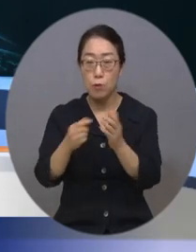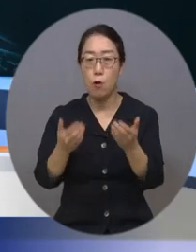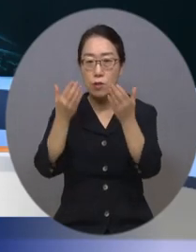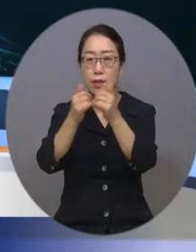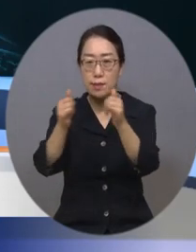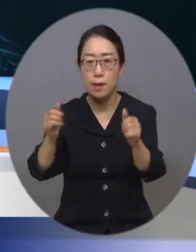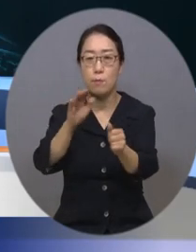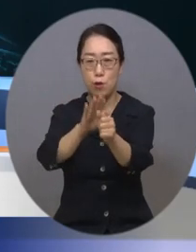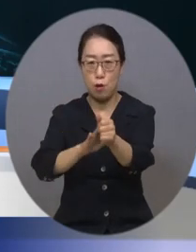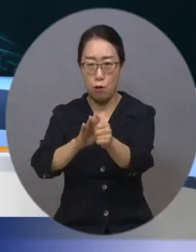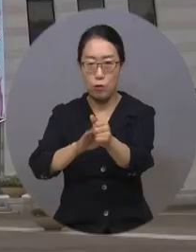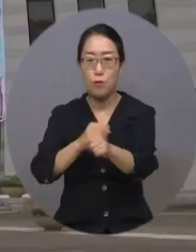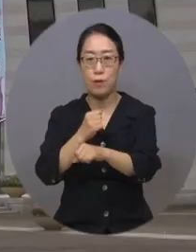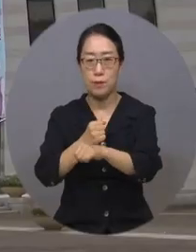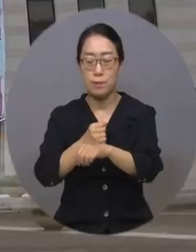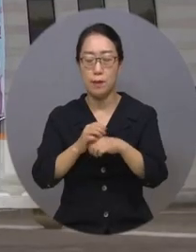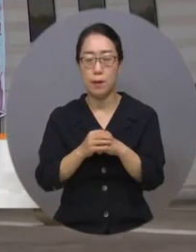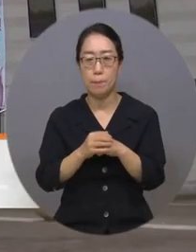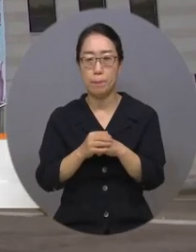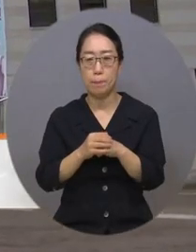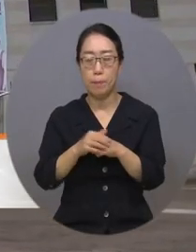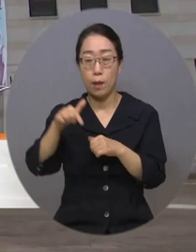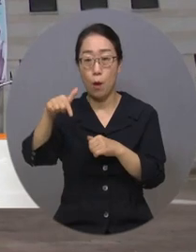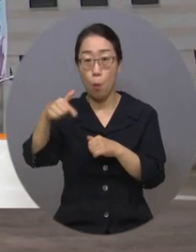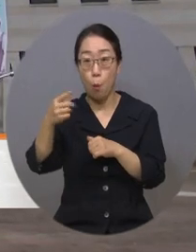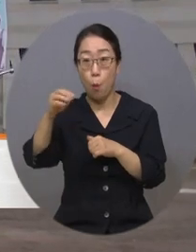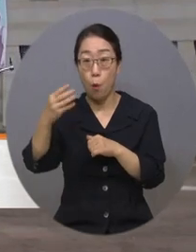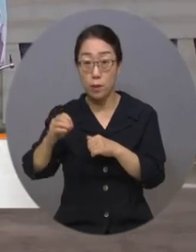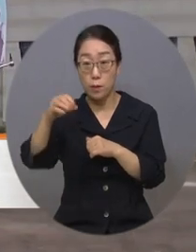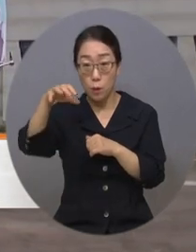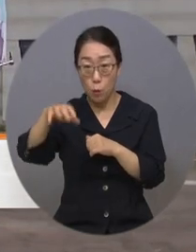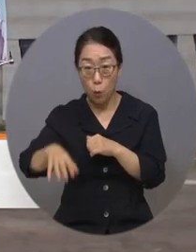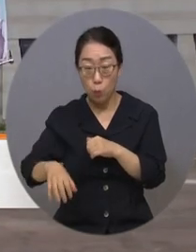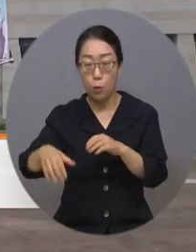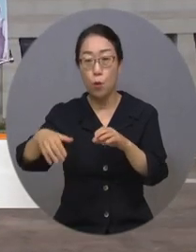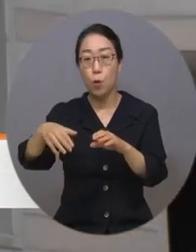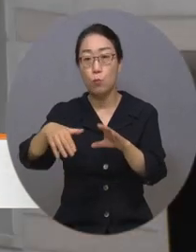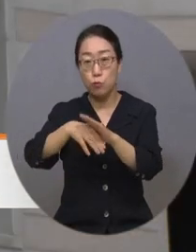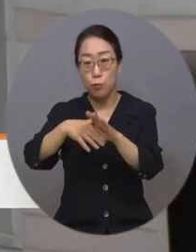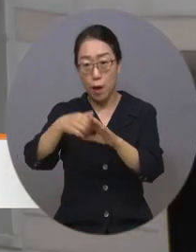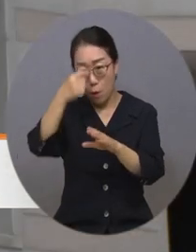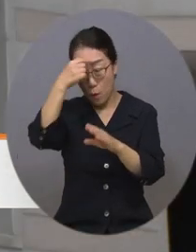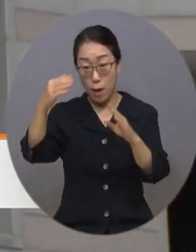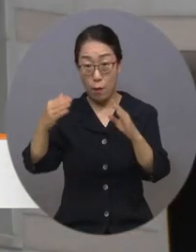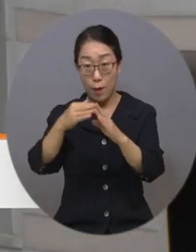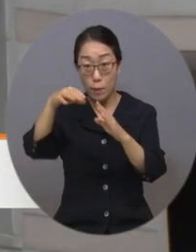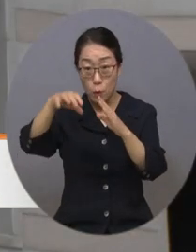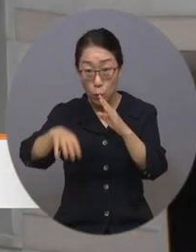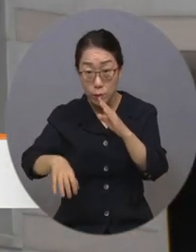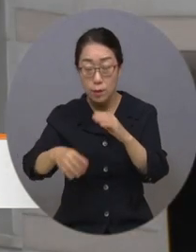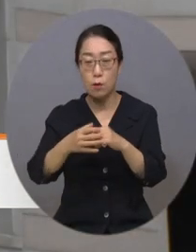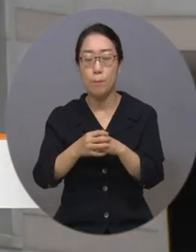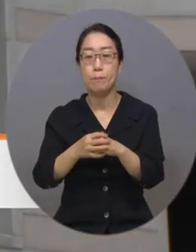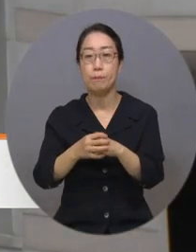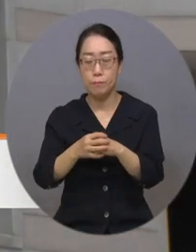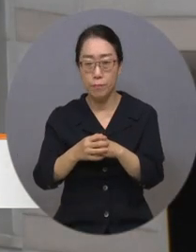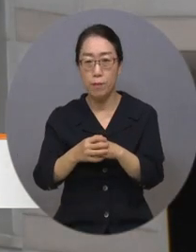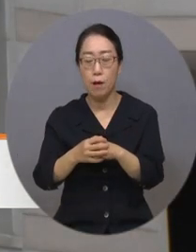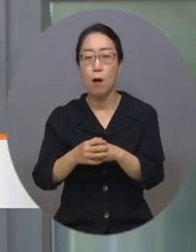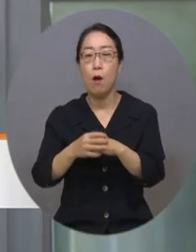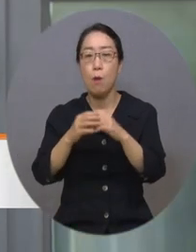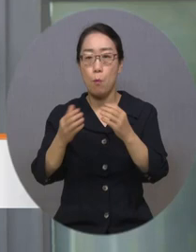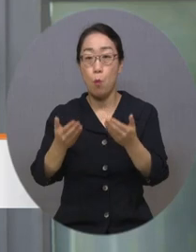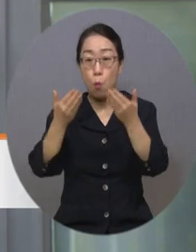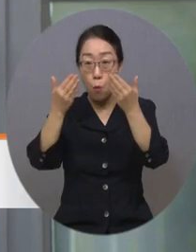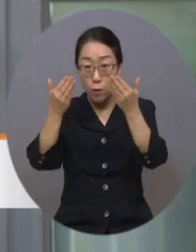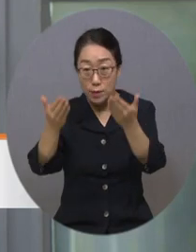격려했습니다. 고흥군은 지난 2일 고흥문화회관에서 제1회 마리안르 마가렛 봉사대상